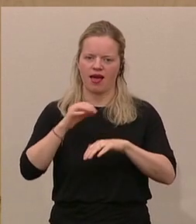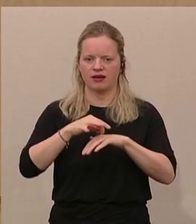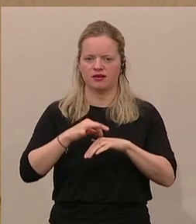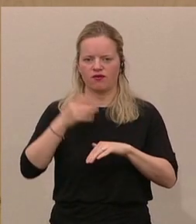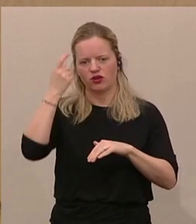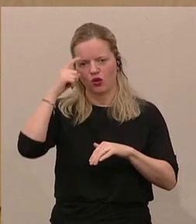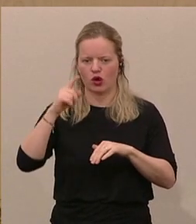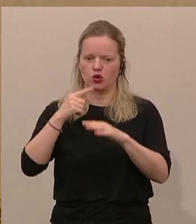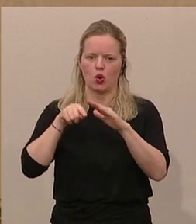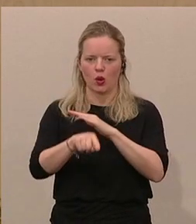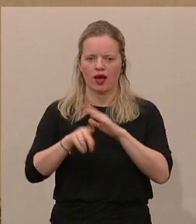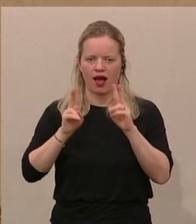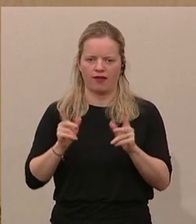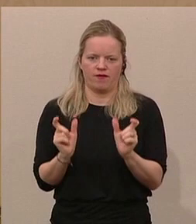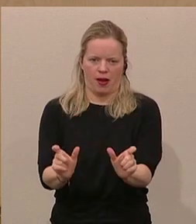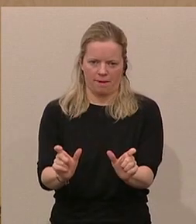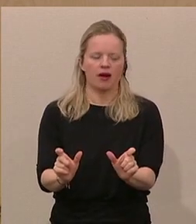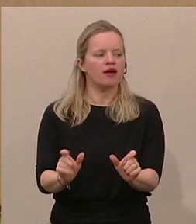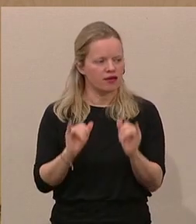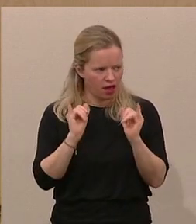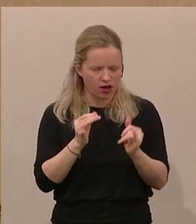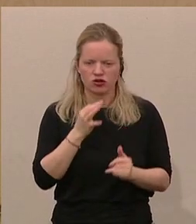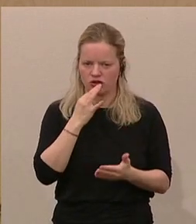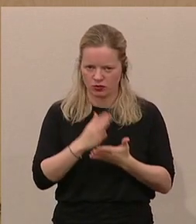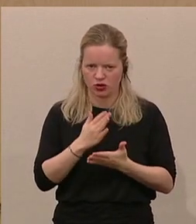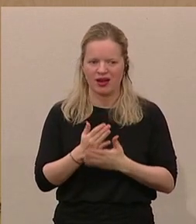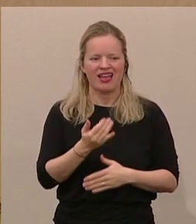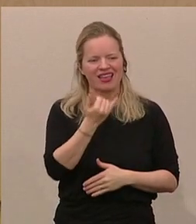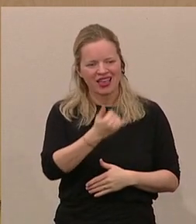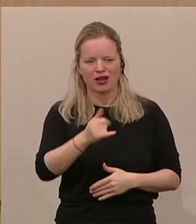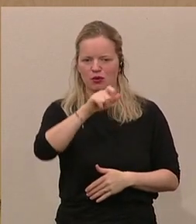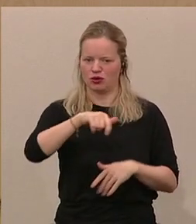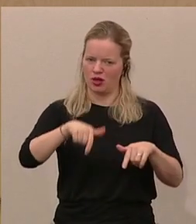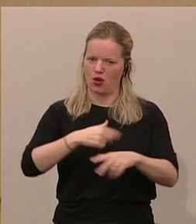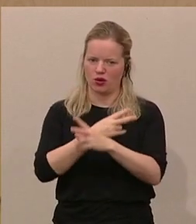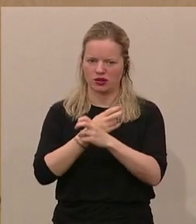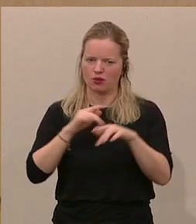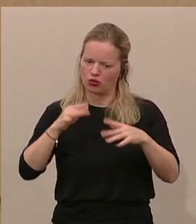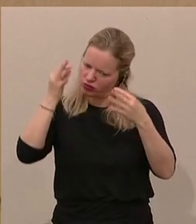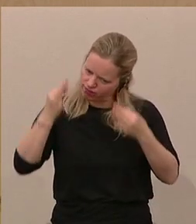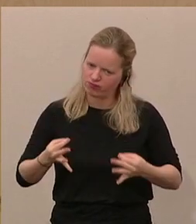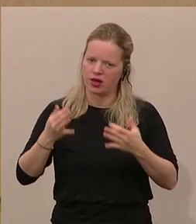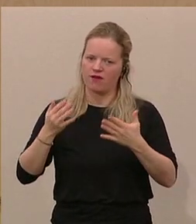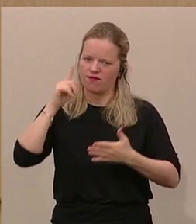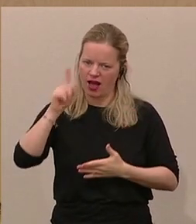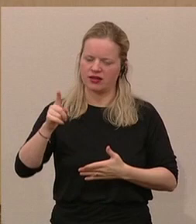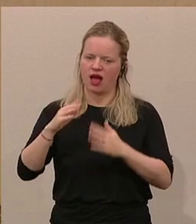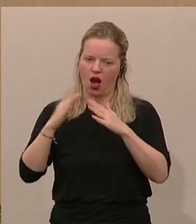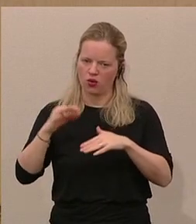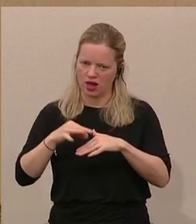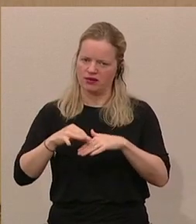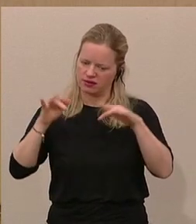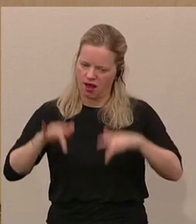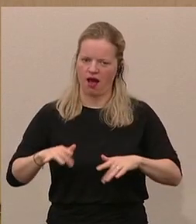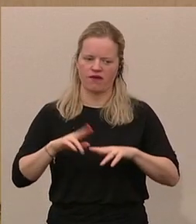pflichte ich Ihnen bei. Jeder Österreicher muss sich darauf verlassen können, dass der Hausarzt da ist, wenn er ihn